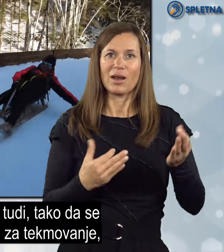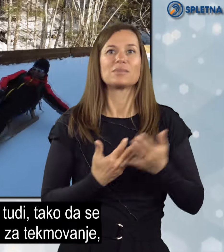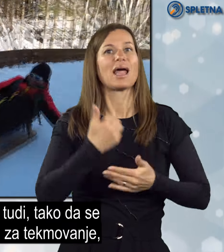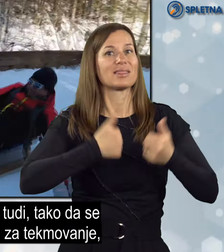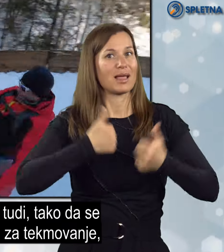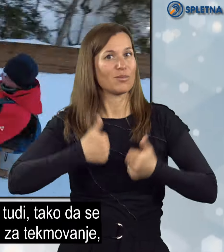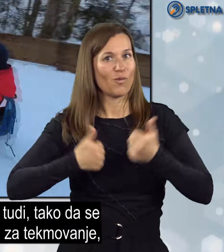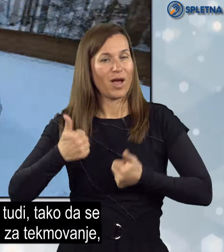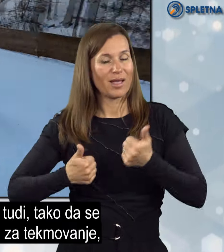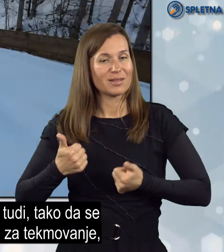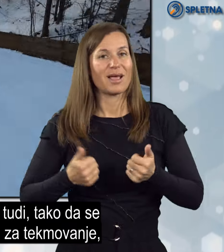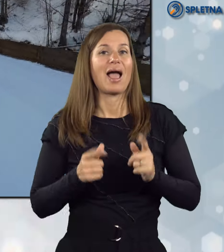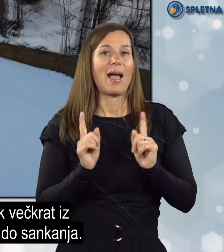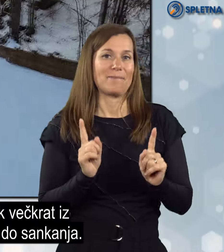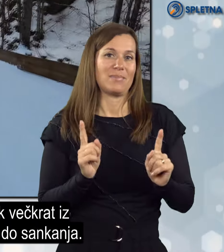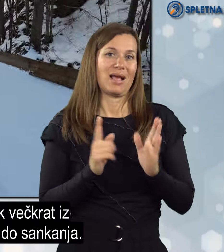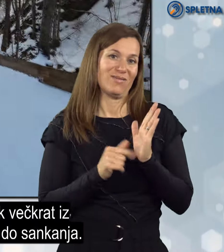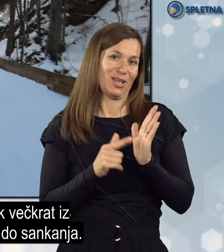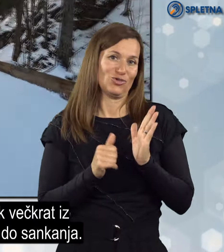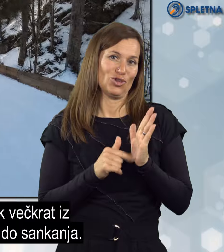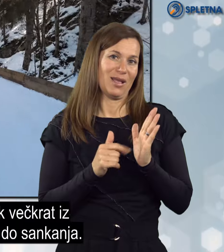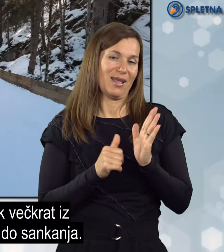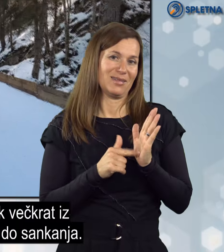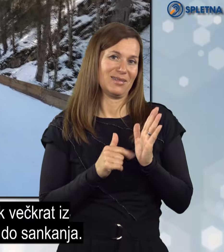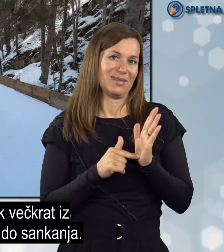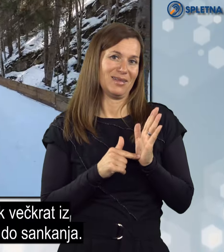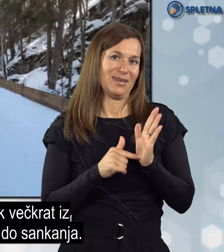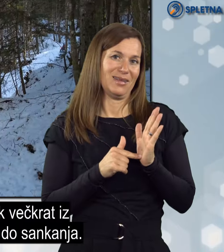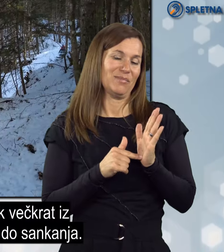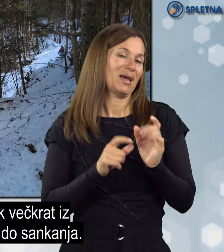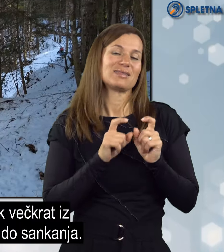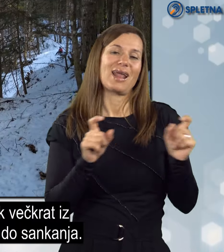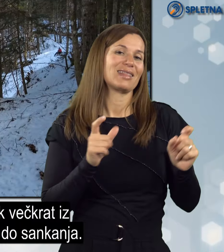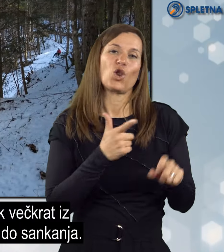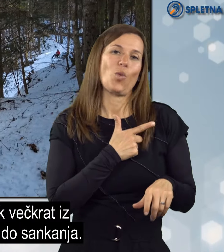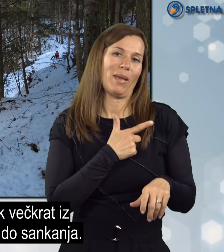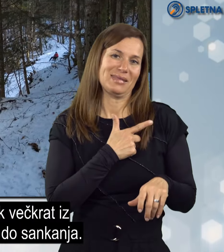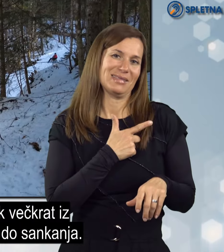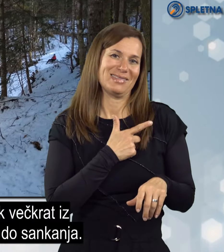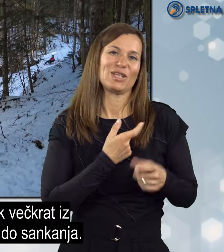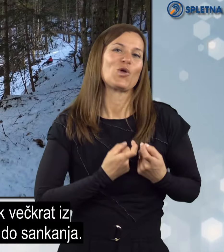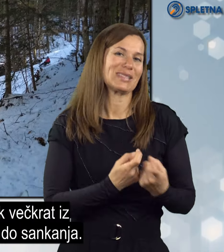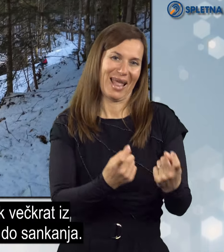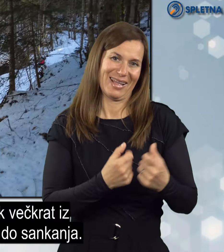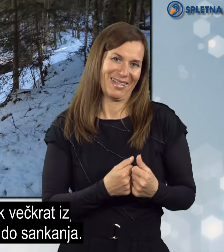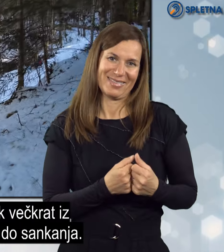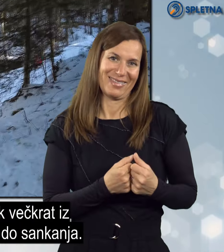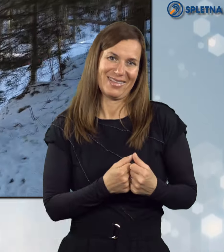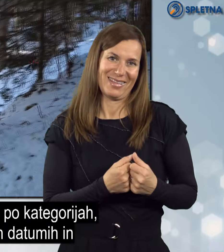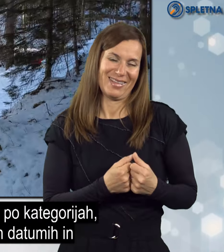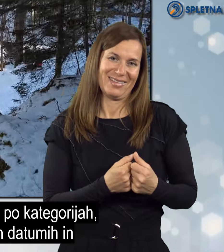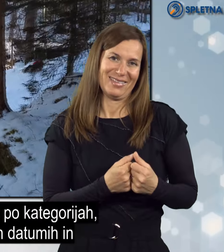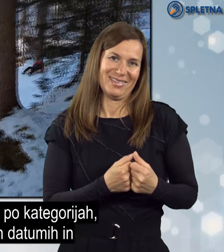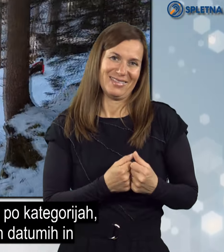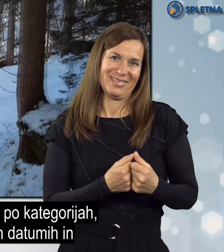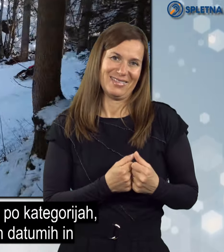tekmovanje, ampak večkrat pa zljubeznjo do sankanja. Pa če